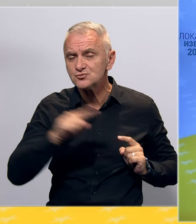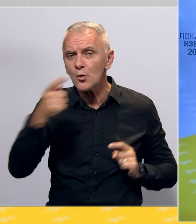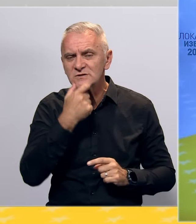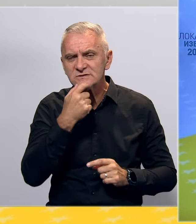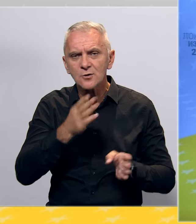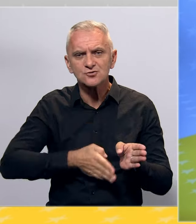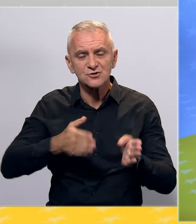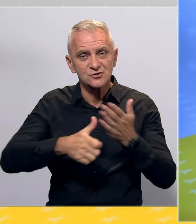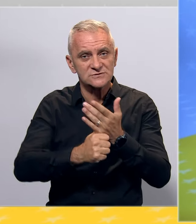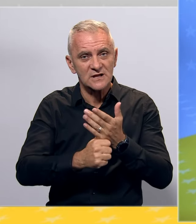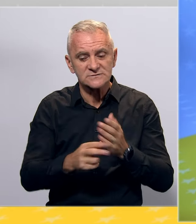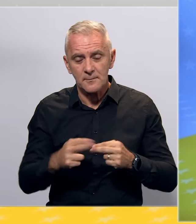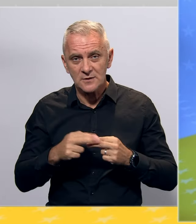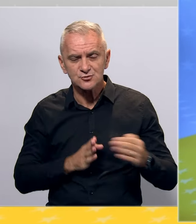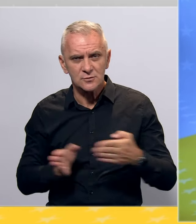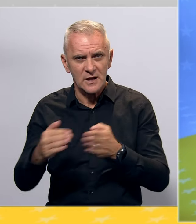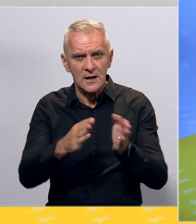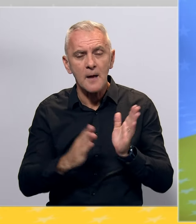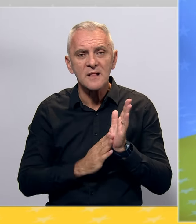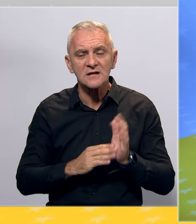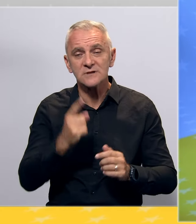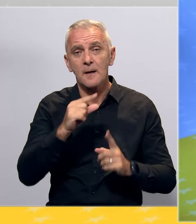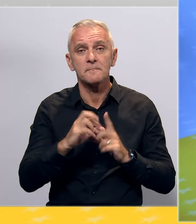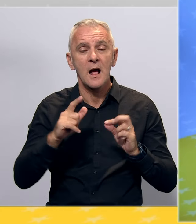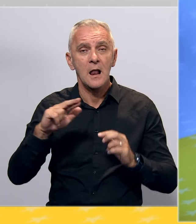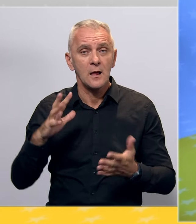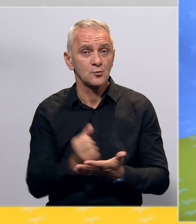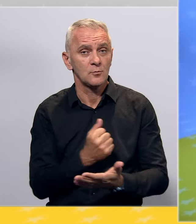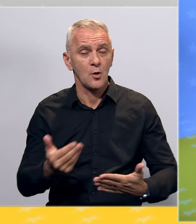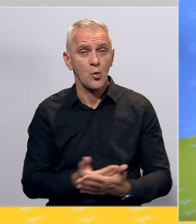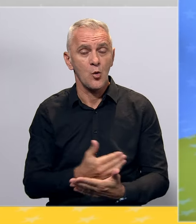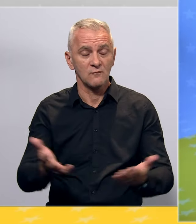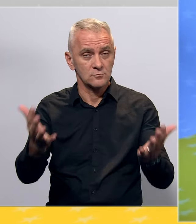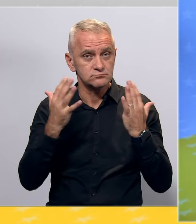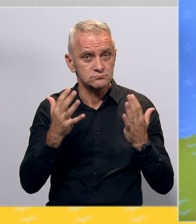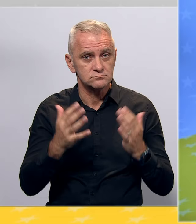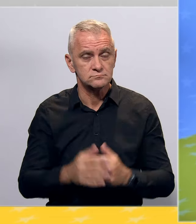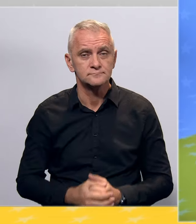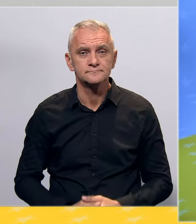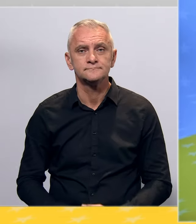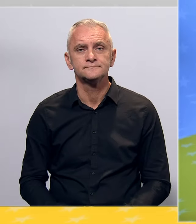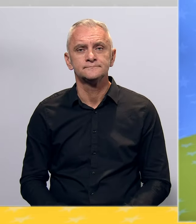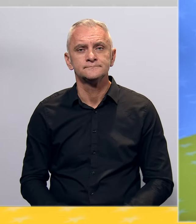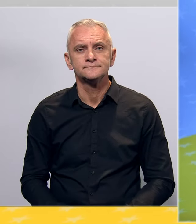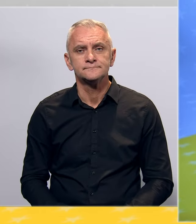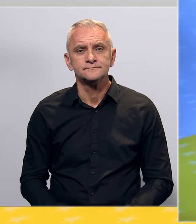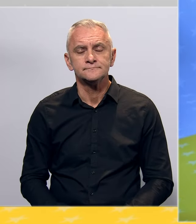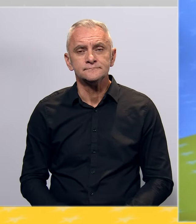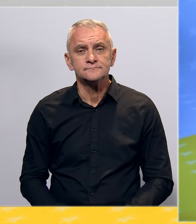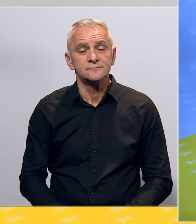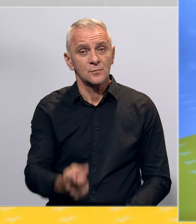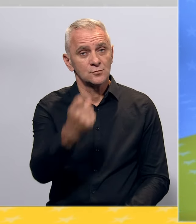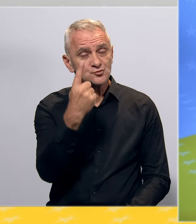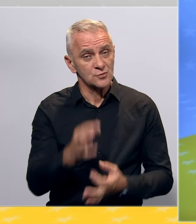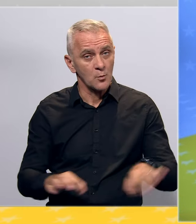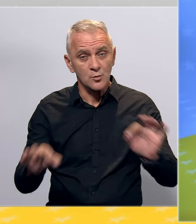uz koritorijeke Miljacke, sa kojim bi Pale dobile potpuno novi izgled i tvrstale se u redu urbanih gradova. Još